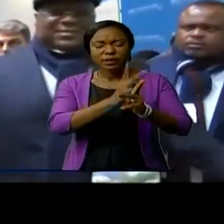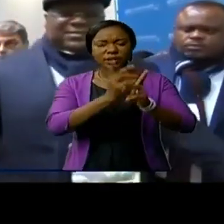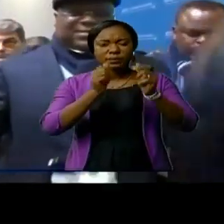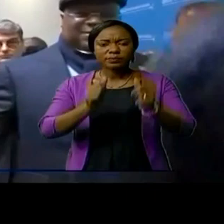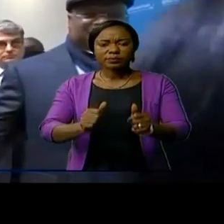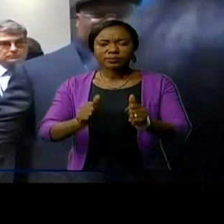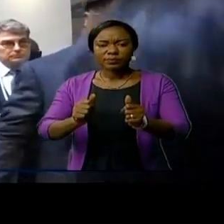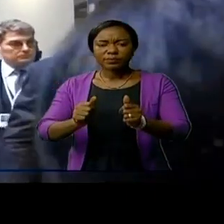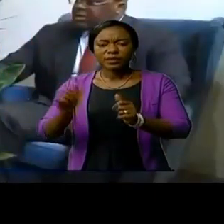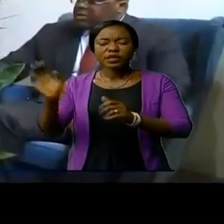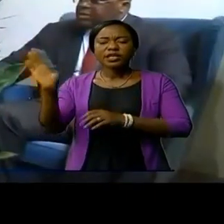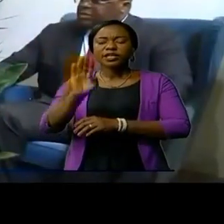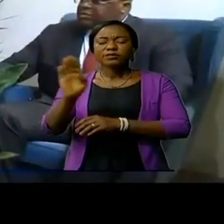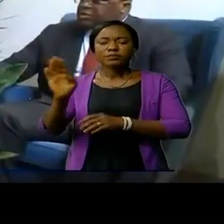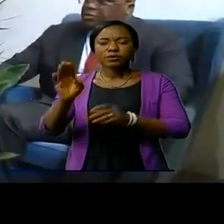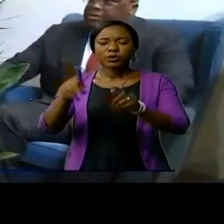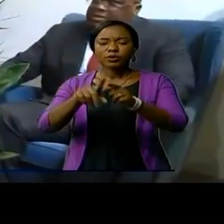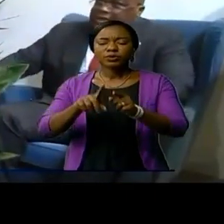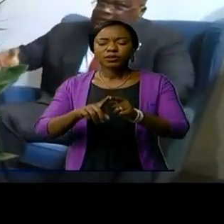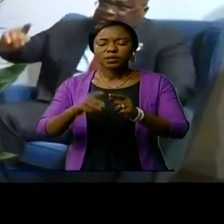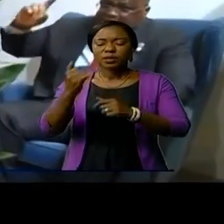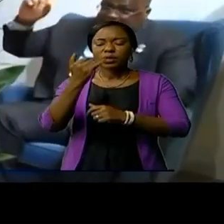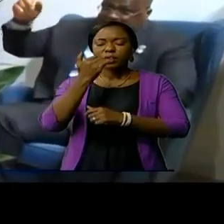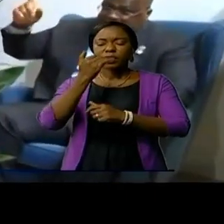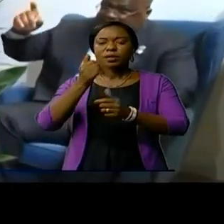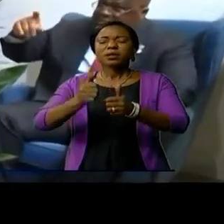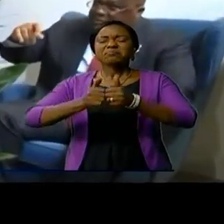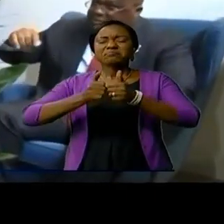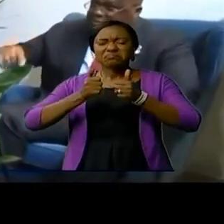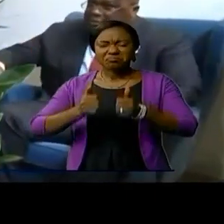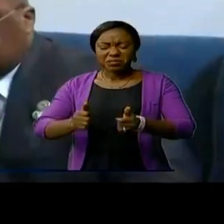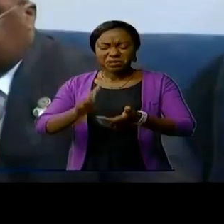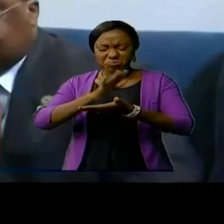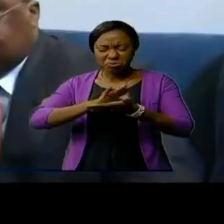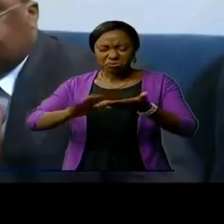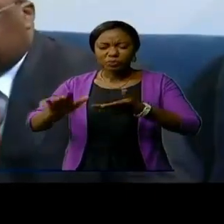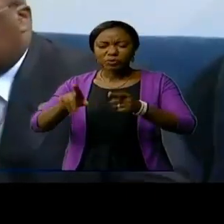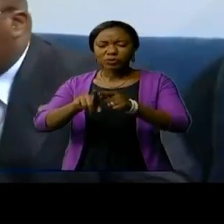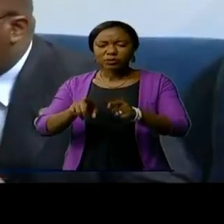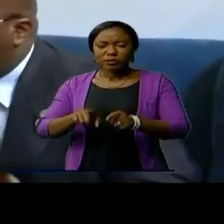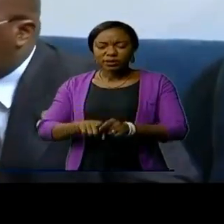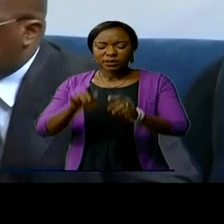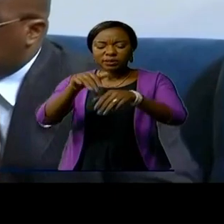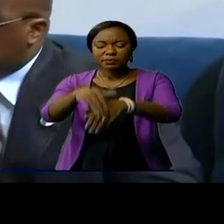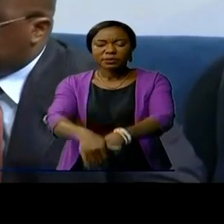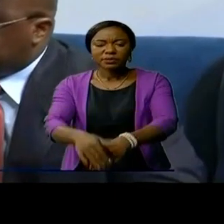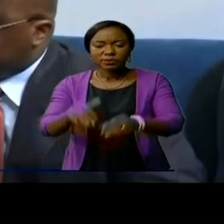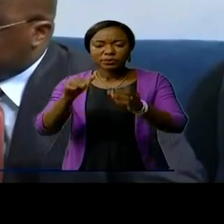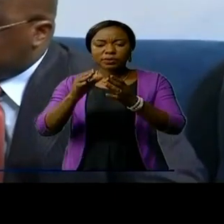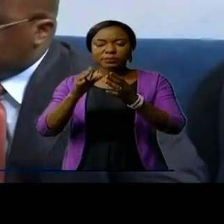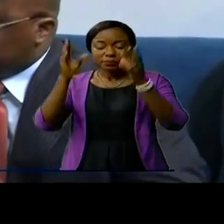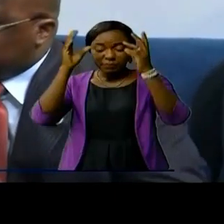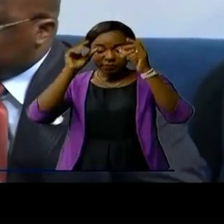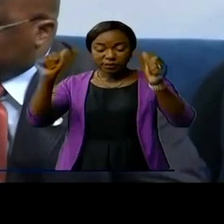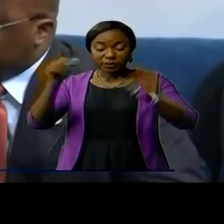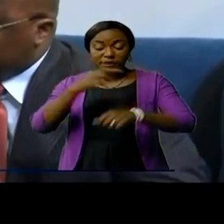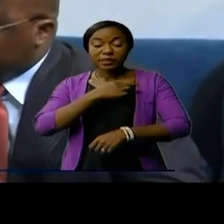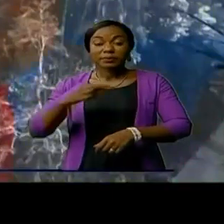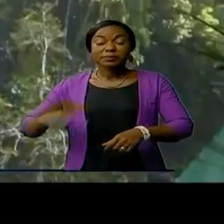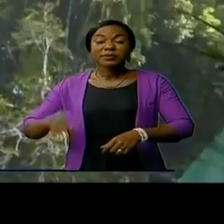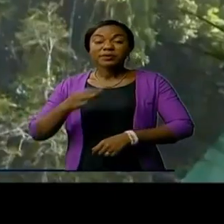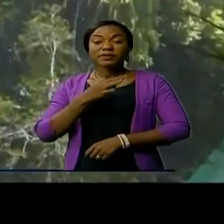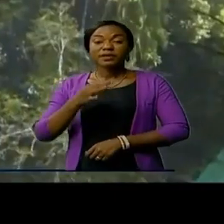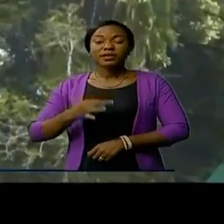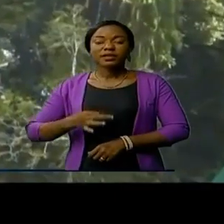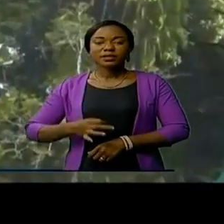production d'énergie propre, renouvelable. C'est une des retombées de la participation du président de la République, Félix-Antoine Tshisekedi